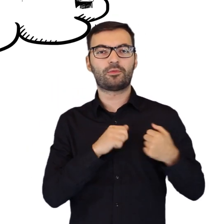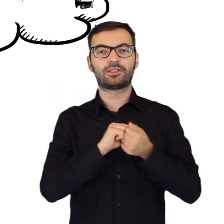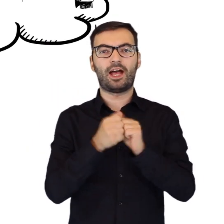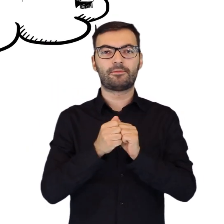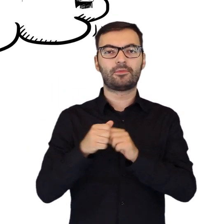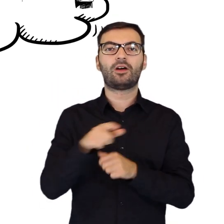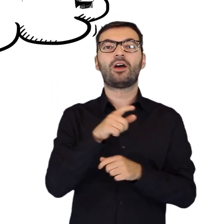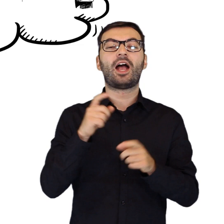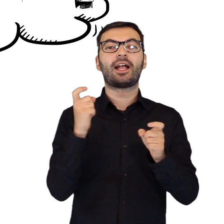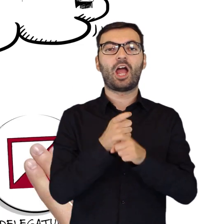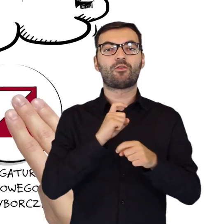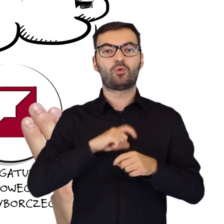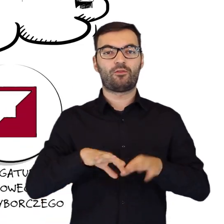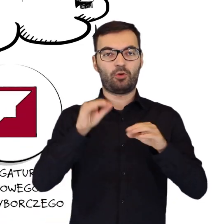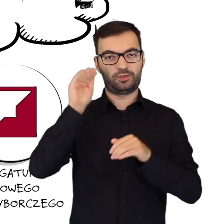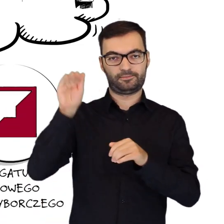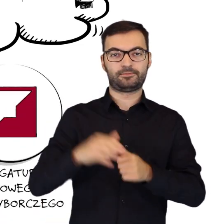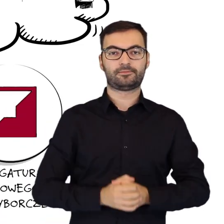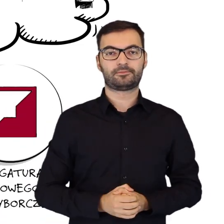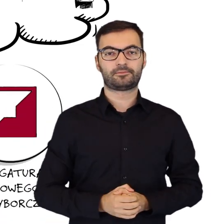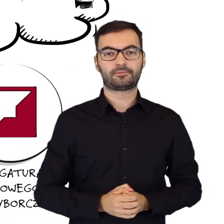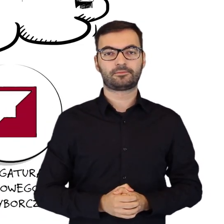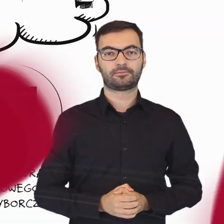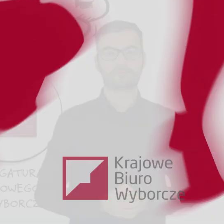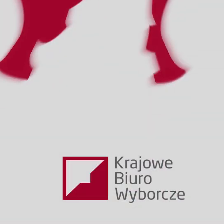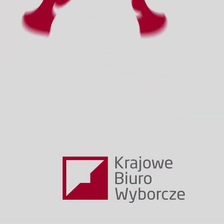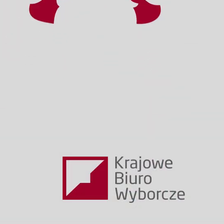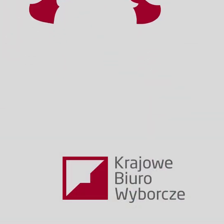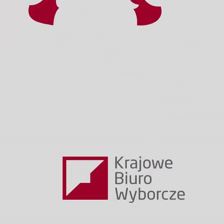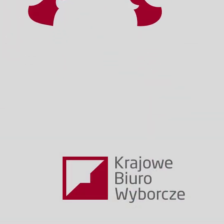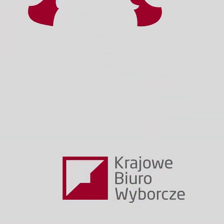o tym Okręgową Komisję Wyborczą albo Delegaturę Krajowego Biura Wyborczego.